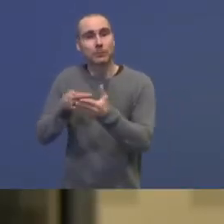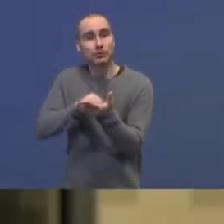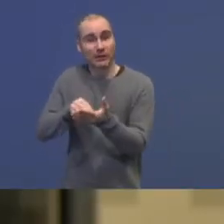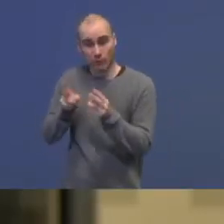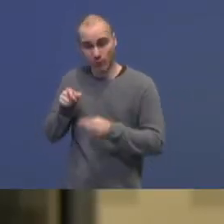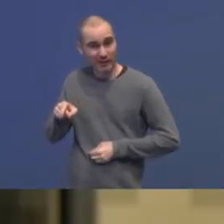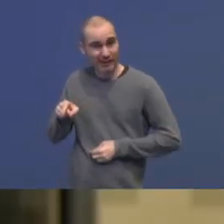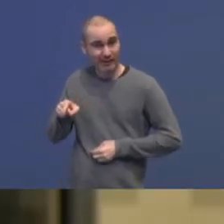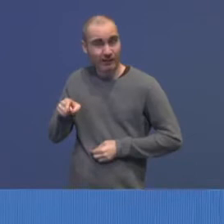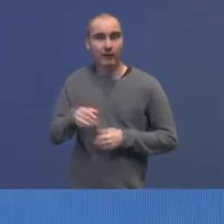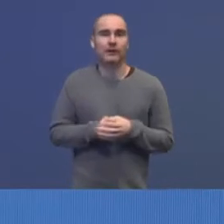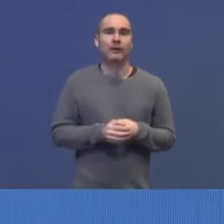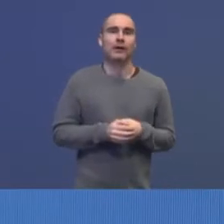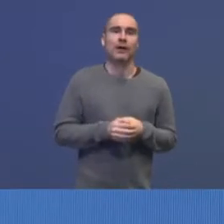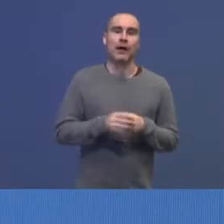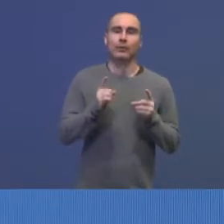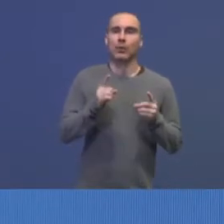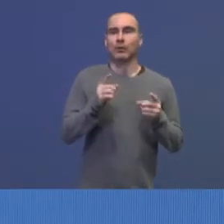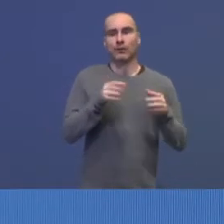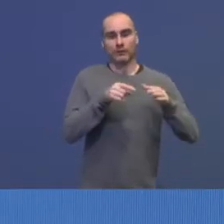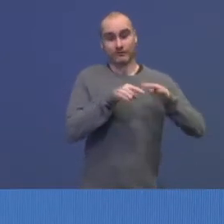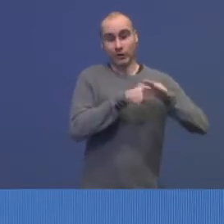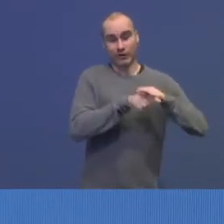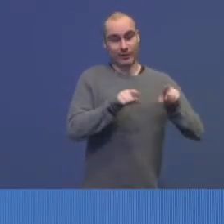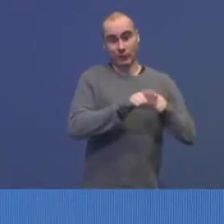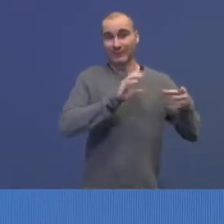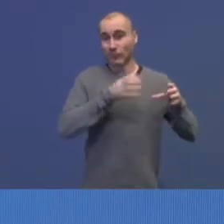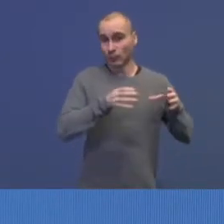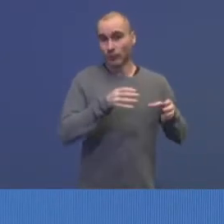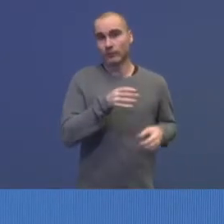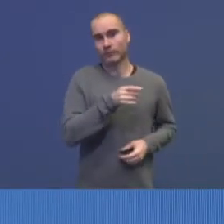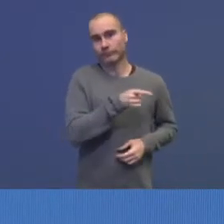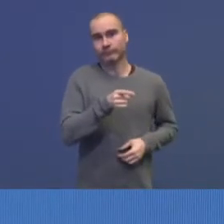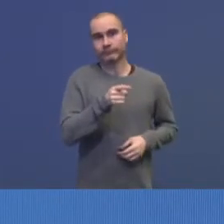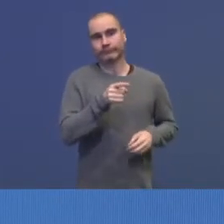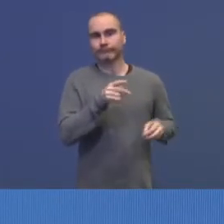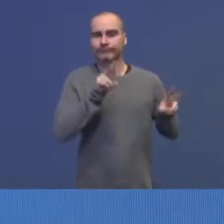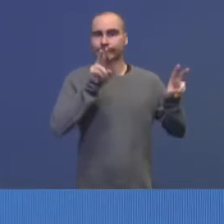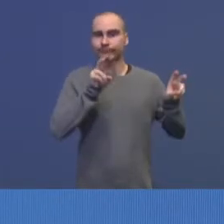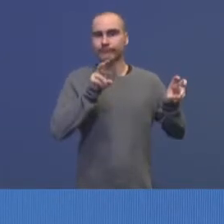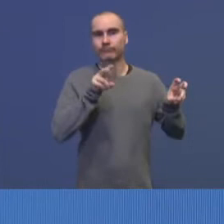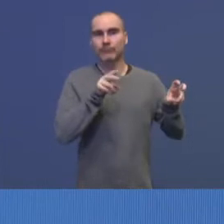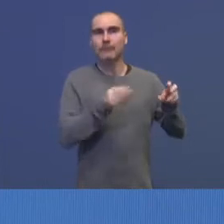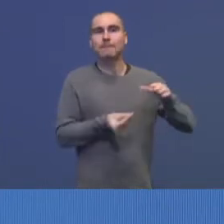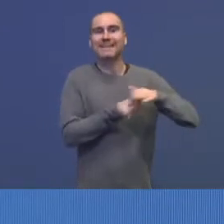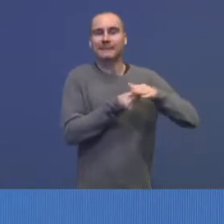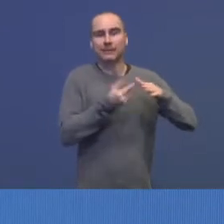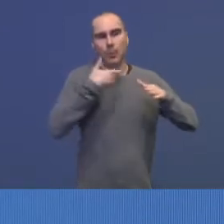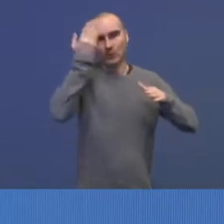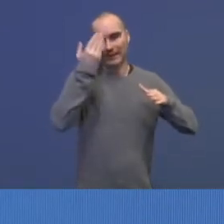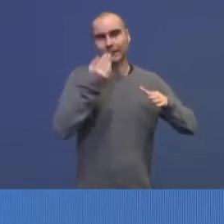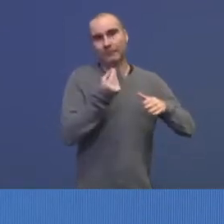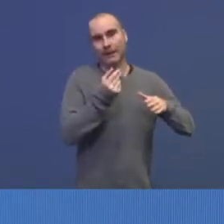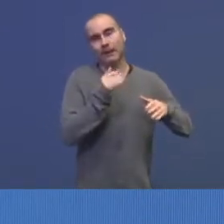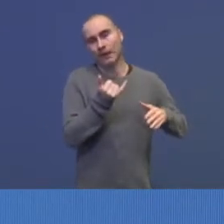Det er jo slik at første års flyktninger i en slik situasjon kan regnes som det vi kaller bistandsgodkjente penger,